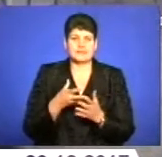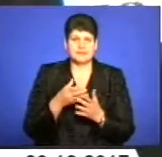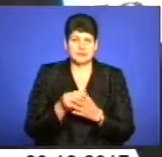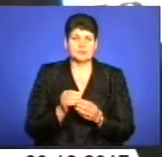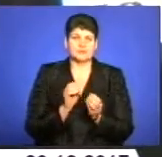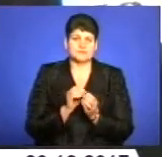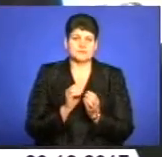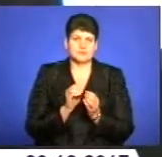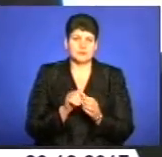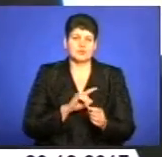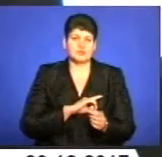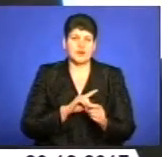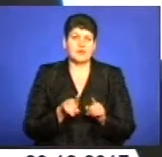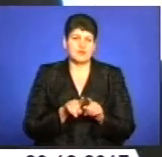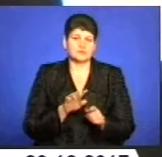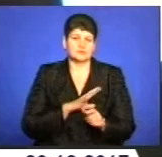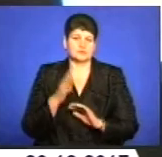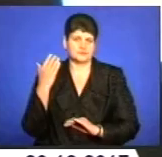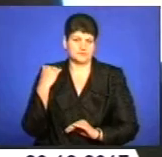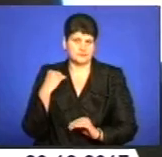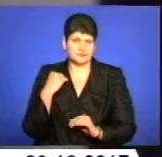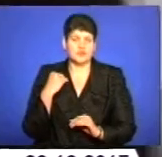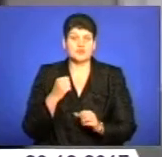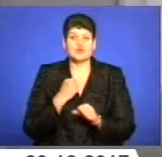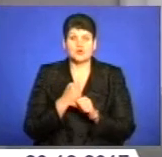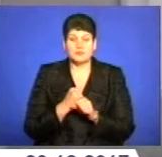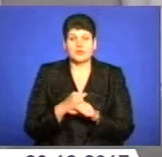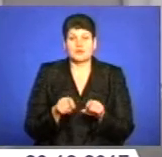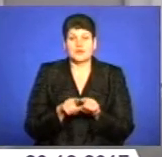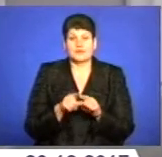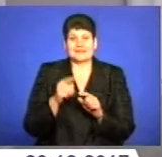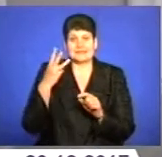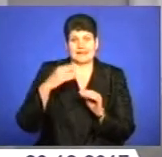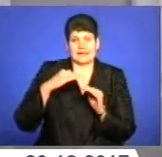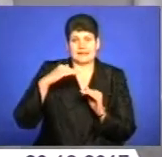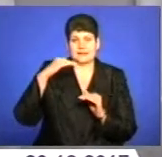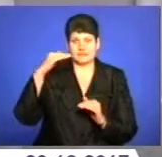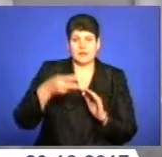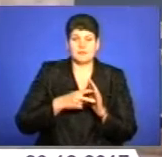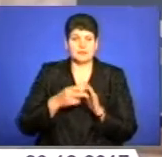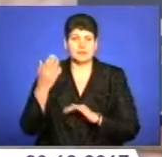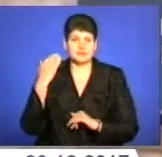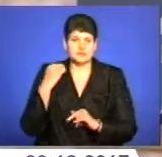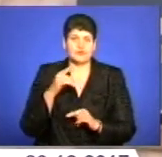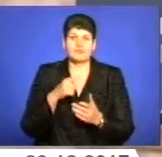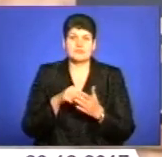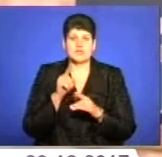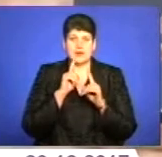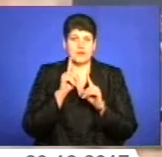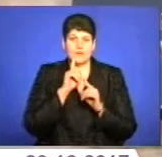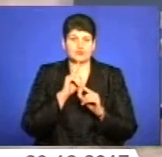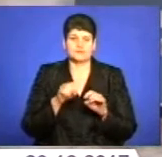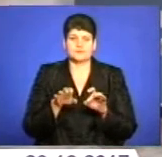стільки ж, як і ті, що придбали електронні проїздні. Чи зроблять його надалі трирівневим, як планували раніше, у міській раді поки не вирішили.